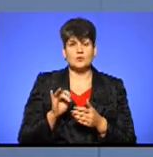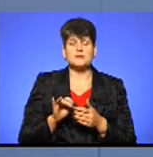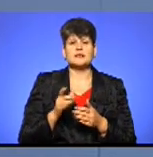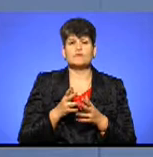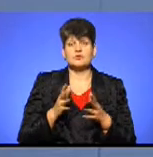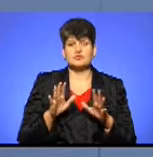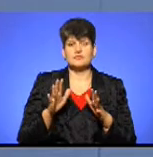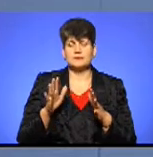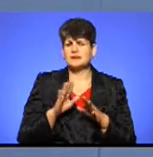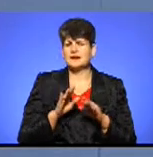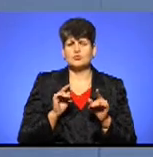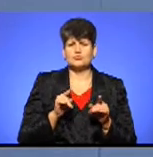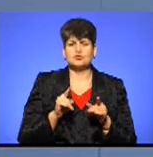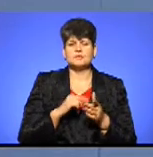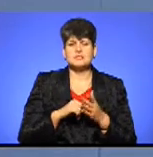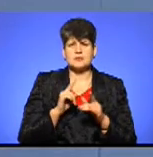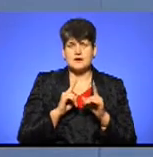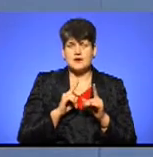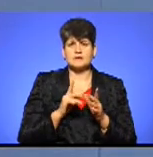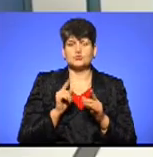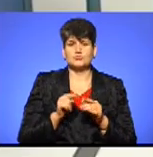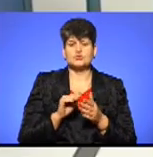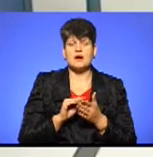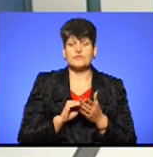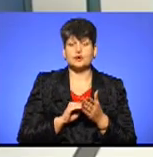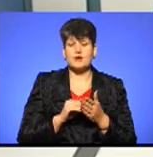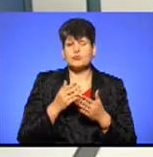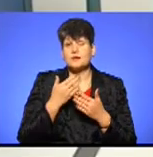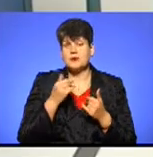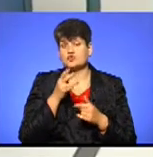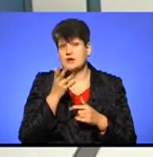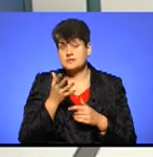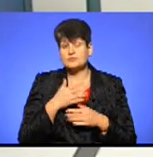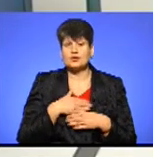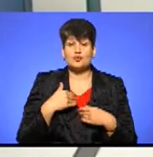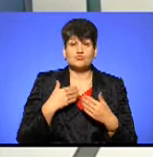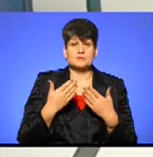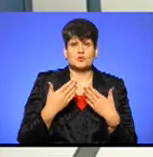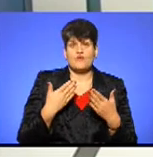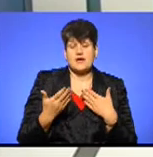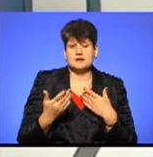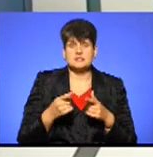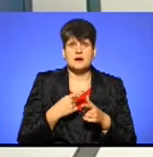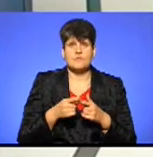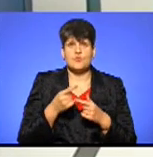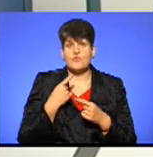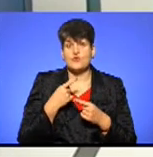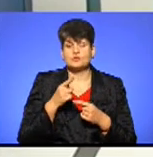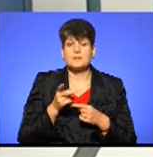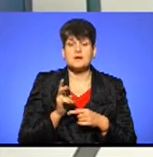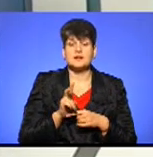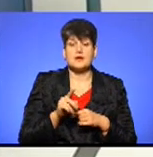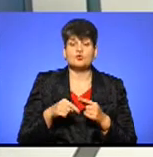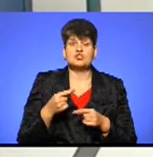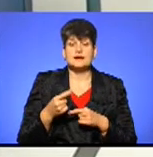випадків навіть не через міську раду, а через те, що автори, наприклад, вони або не мають часу, або не хочуть поспілкуватися, або вони кажуть, що ми в вас пройдемо